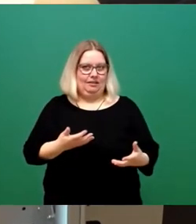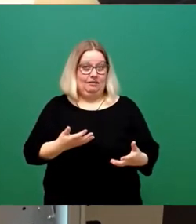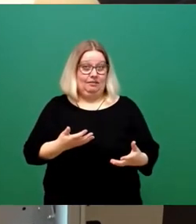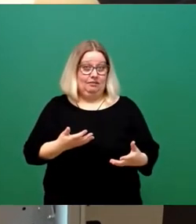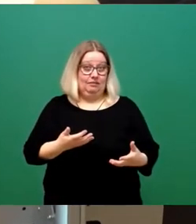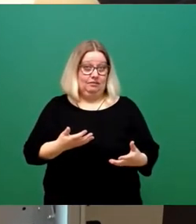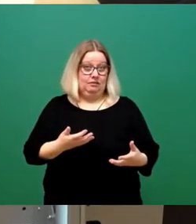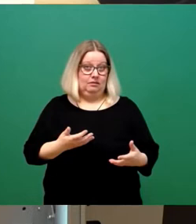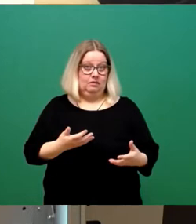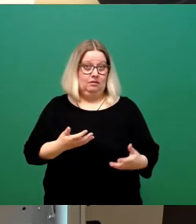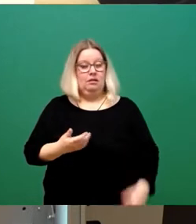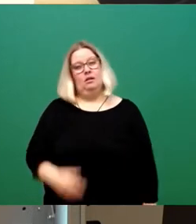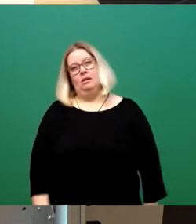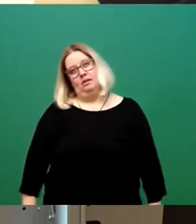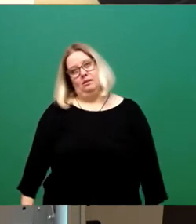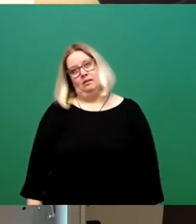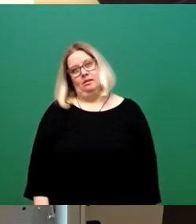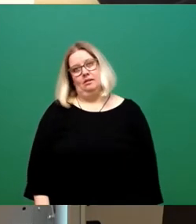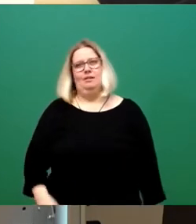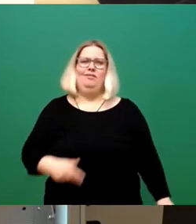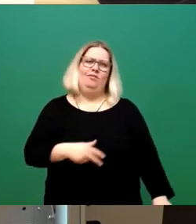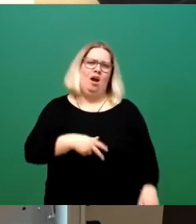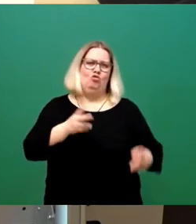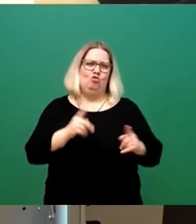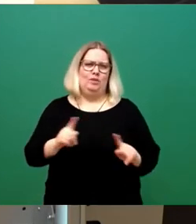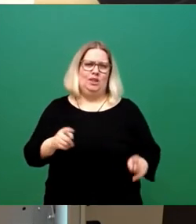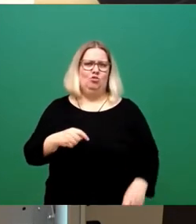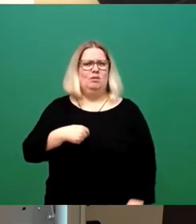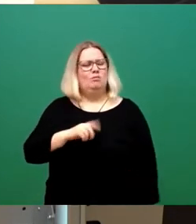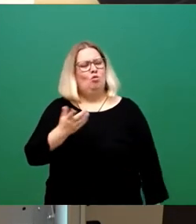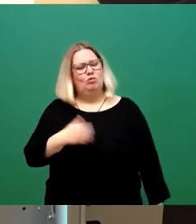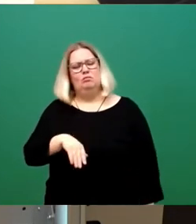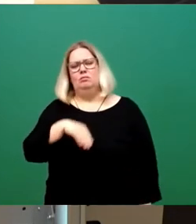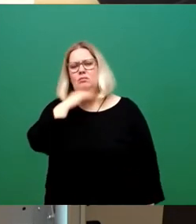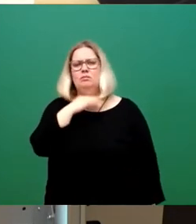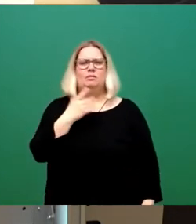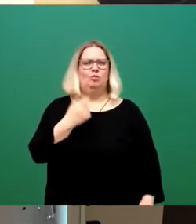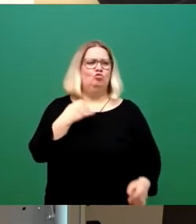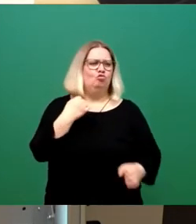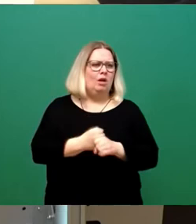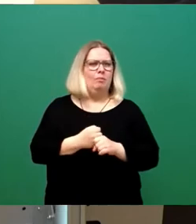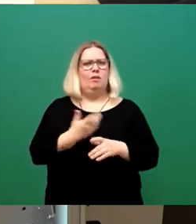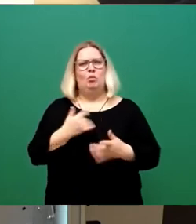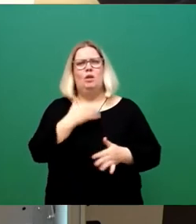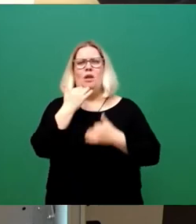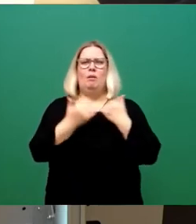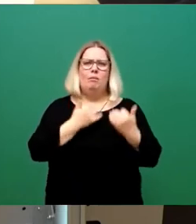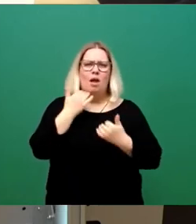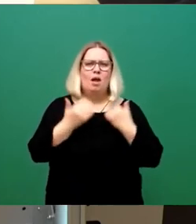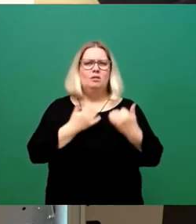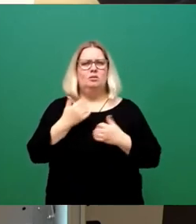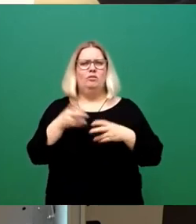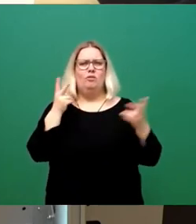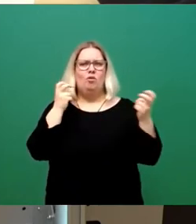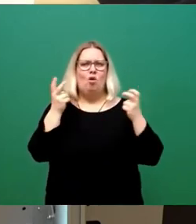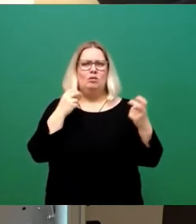man jetzt wirklich so nicht stehen lassen und ich bin auch nicht mehr bereit, ständig und überall dieses Märchen zu hören. Lesen Sie